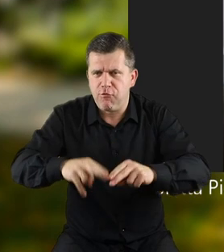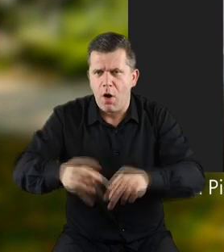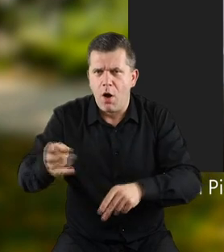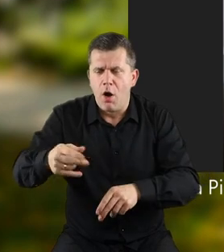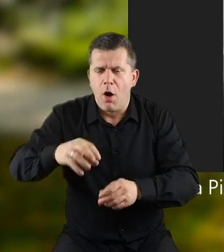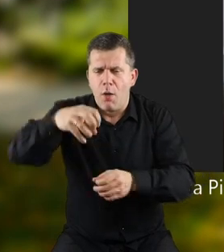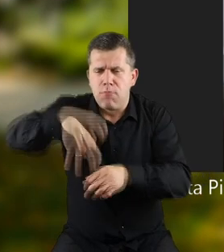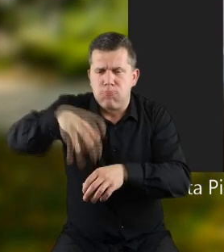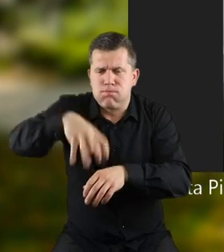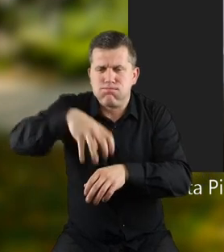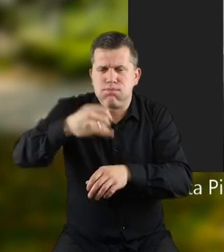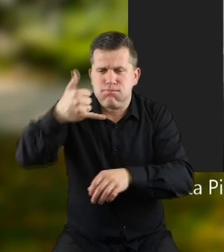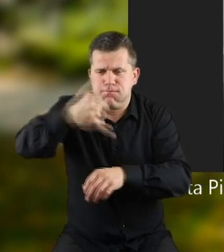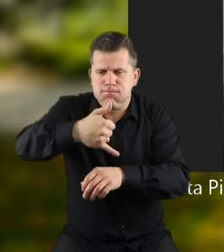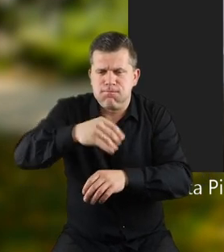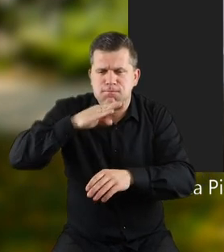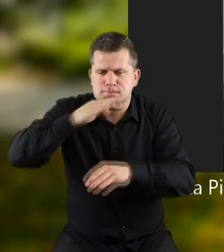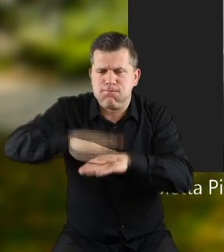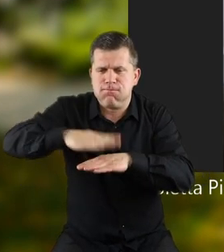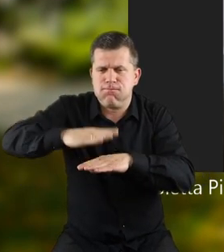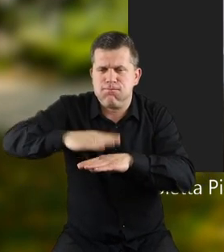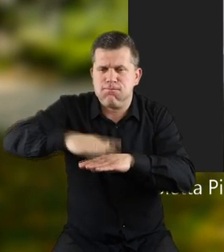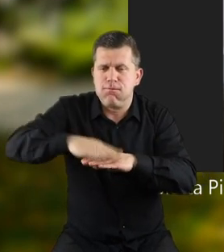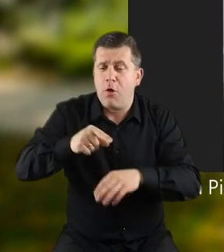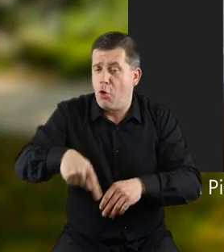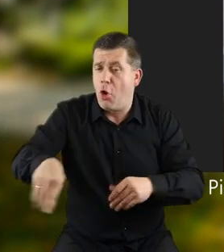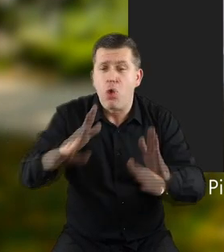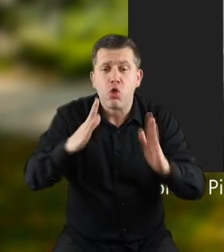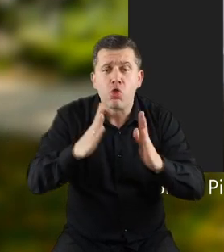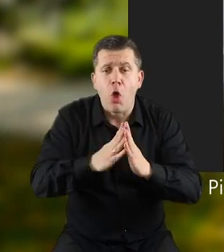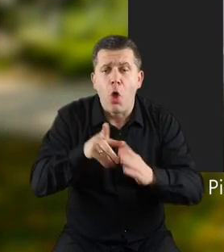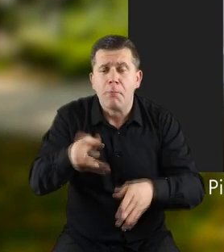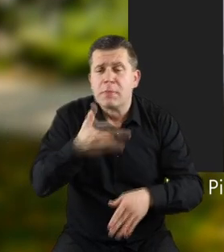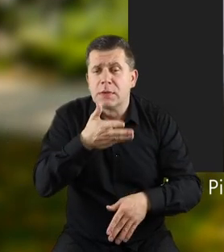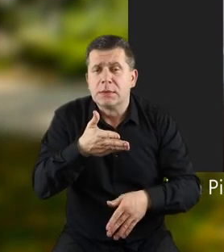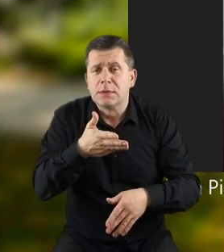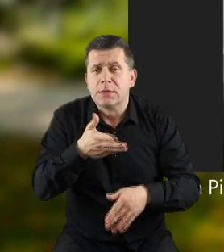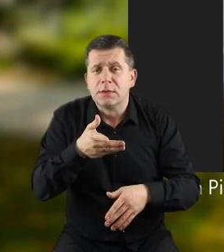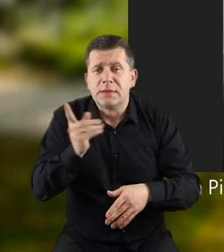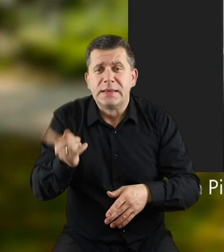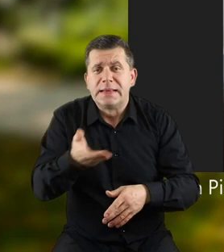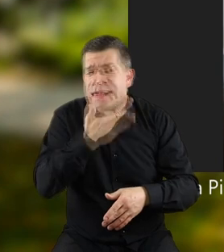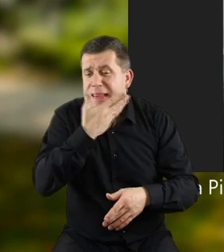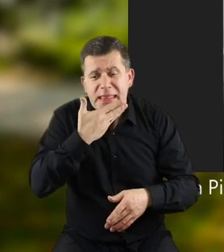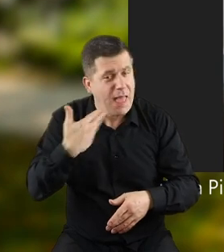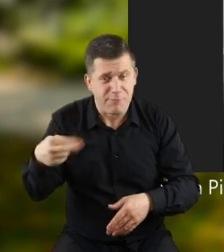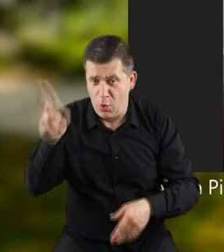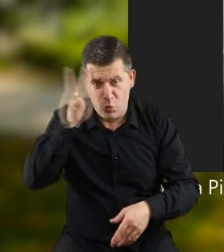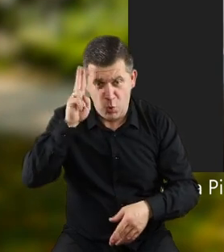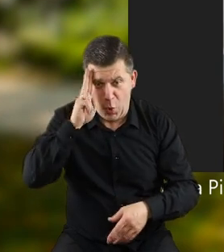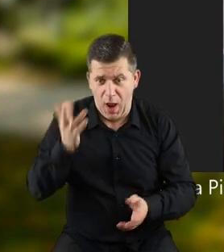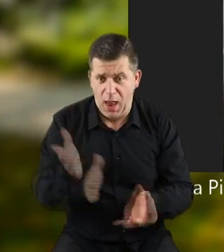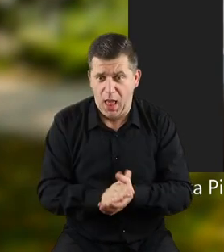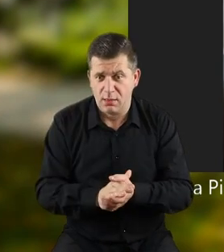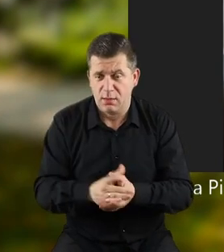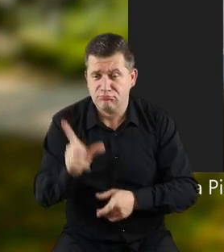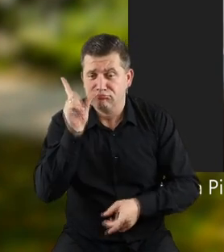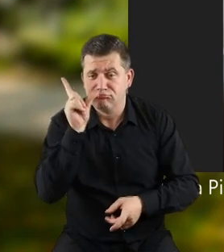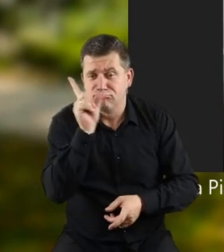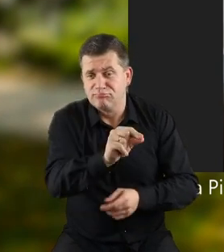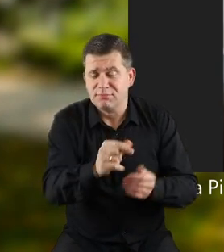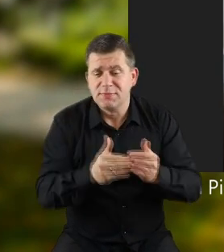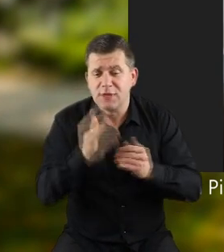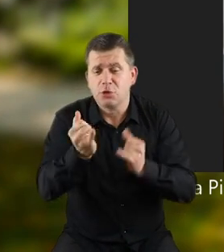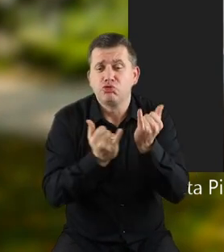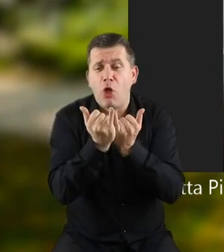woda, to aż pokrywka podskakiwała. Ten dom nie miał, słuchajcie, nie miał toalety, szło się,